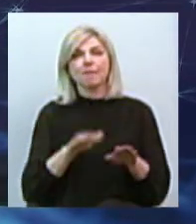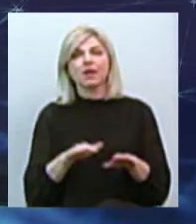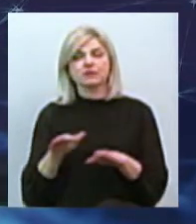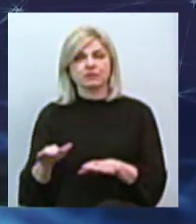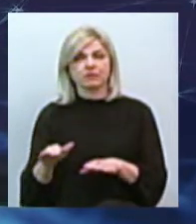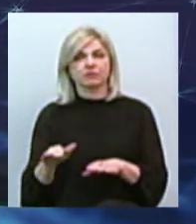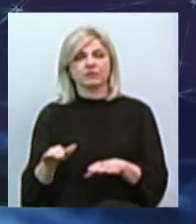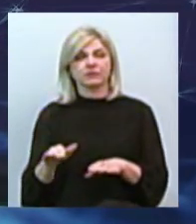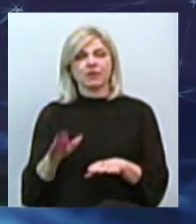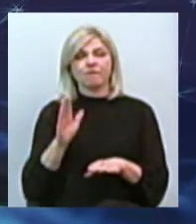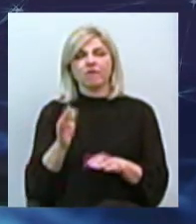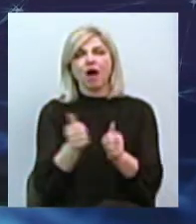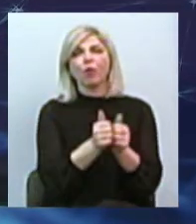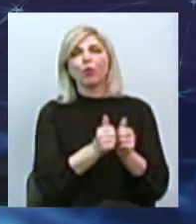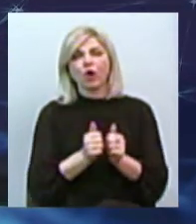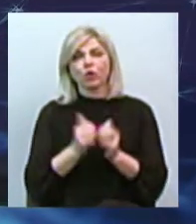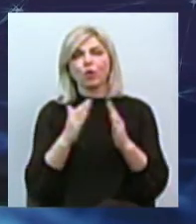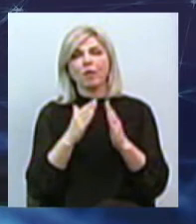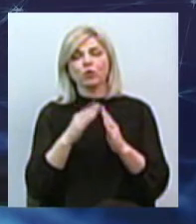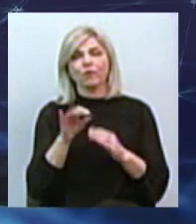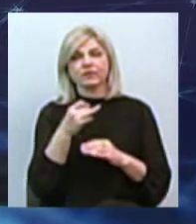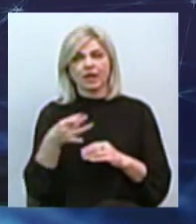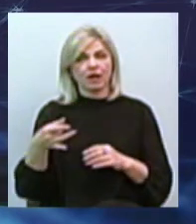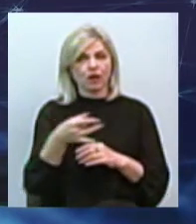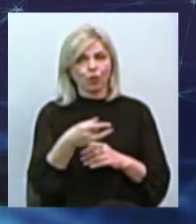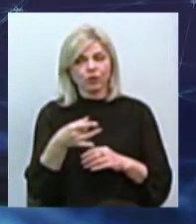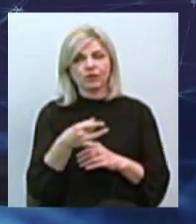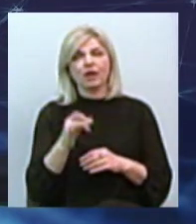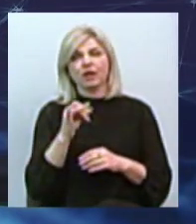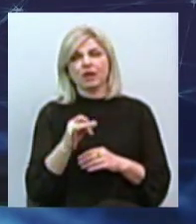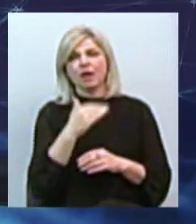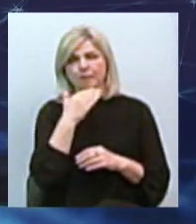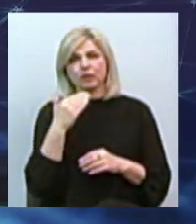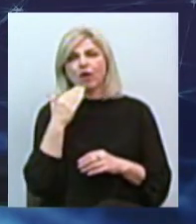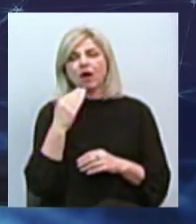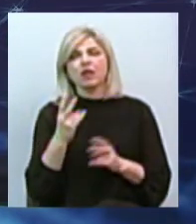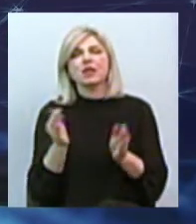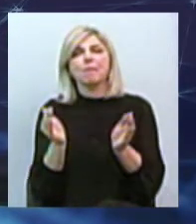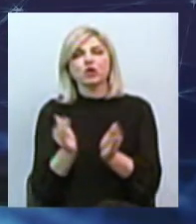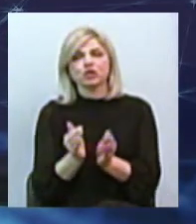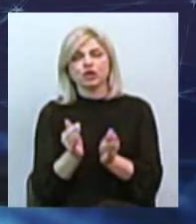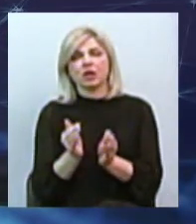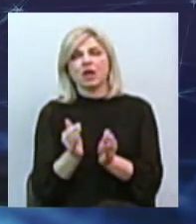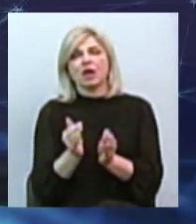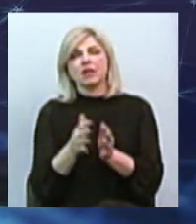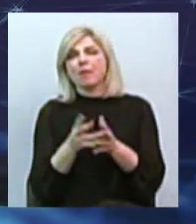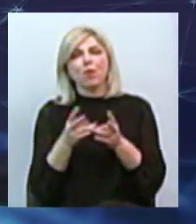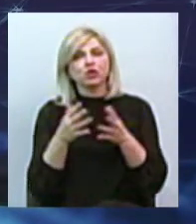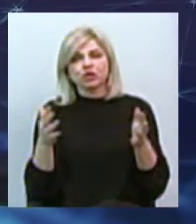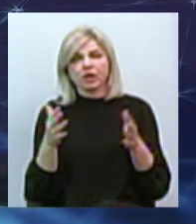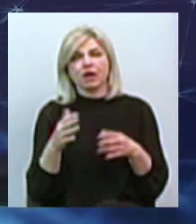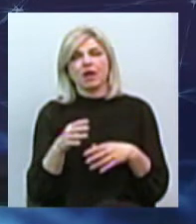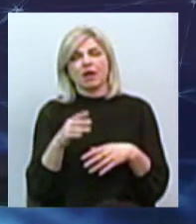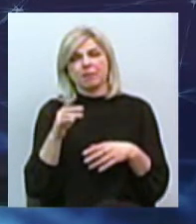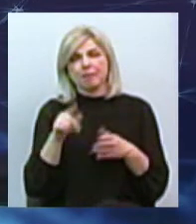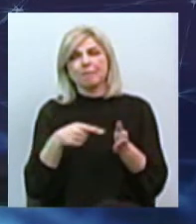і вокруг в Доманівському районі було, немало небільших бувших єврейських містечок, на сьогоднішній